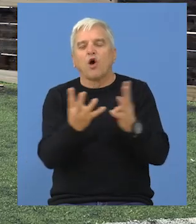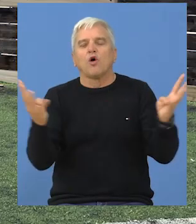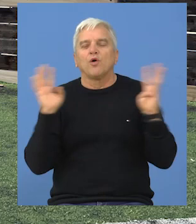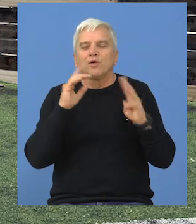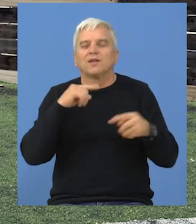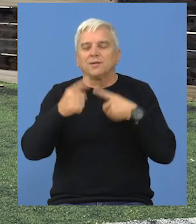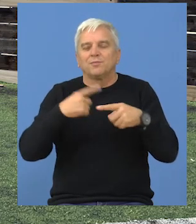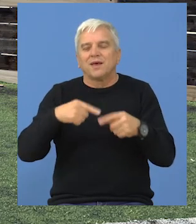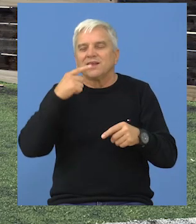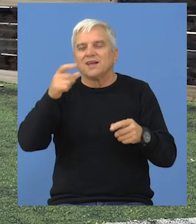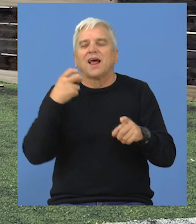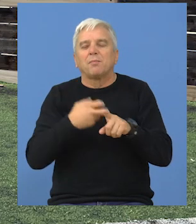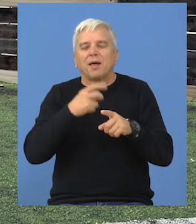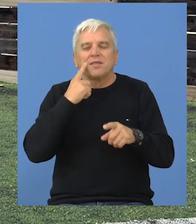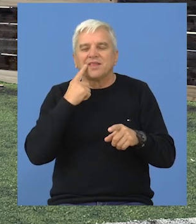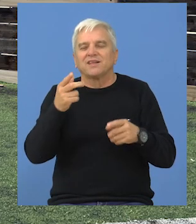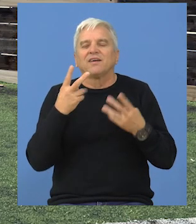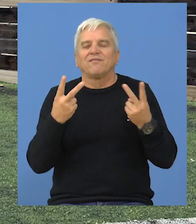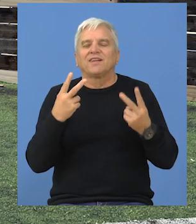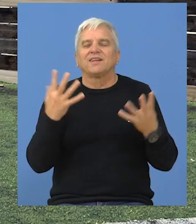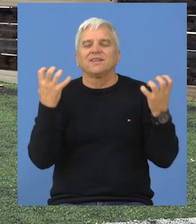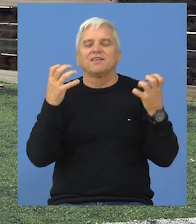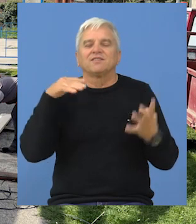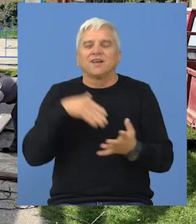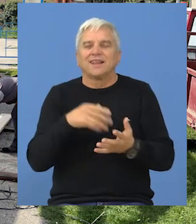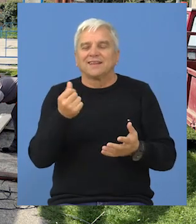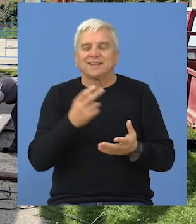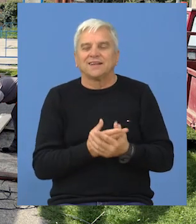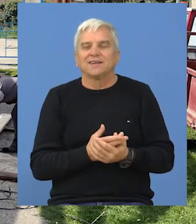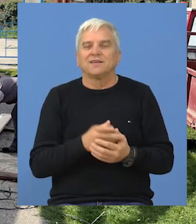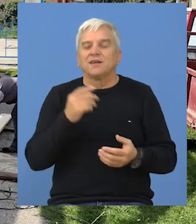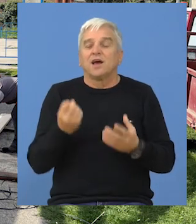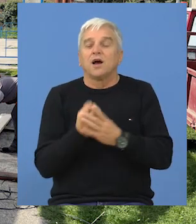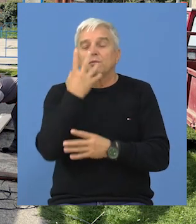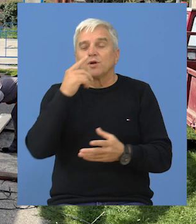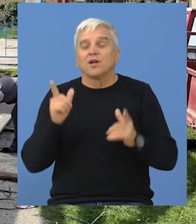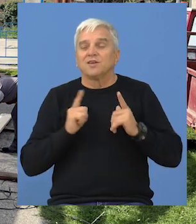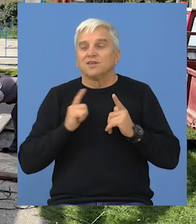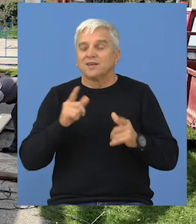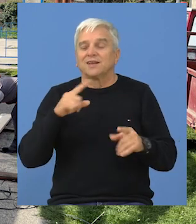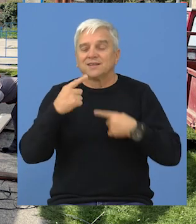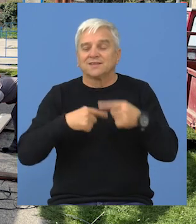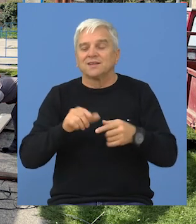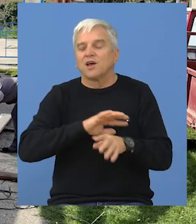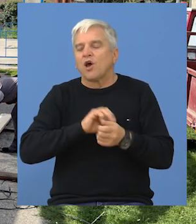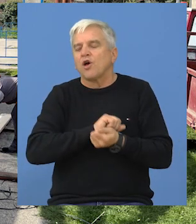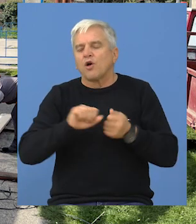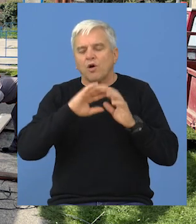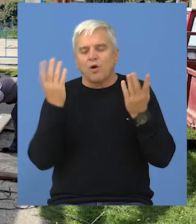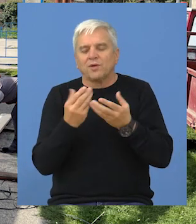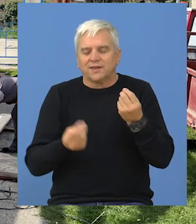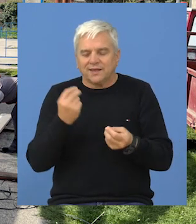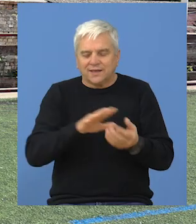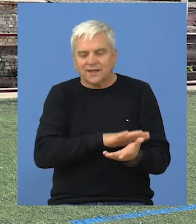ograda i oštećeni metalni delovi u vrednosti od 900.000 dinara, a na proleće se očekuje zamjena same